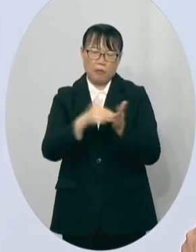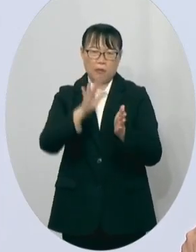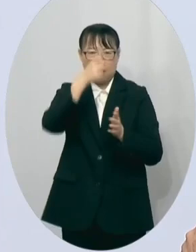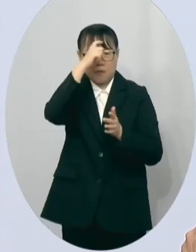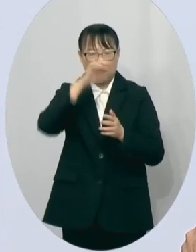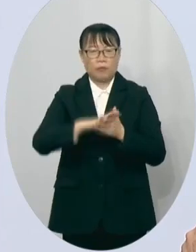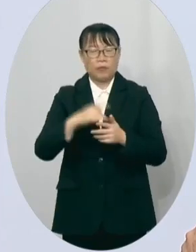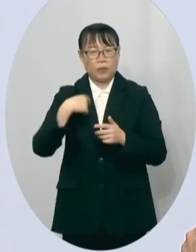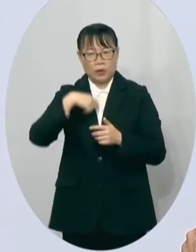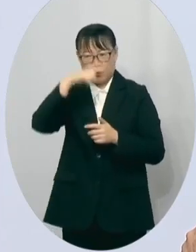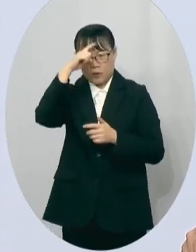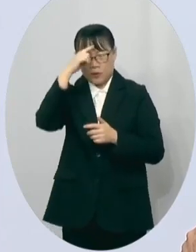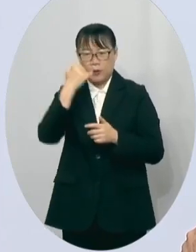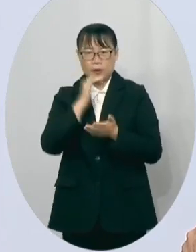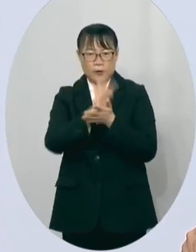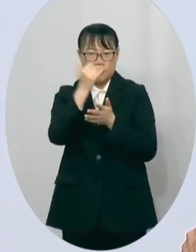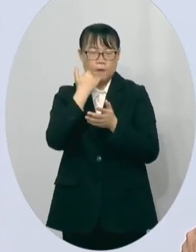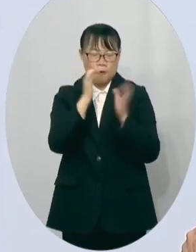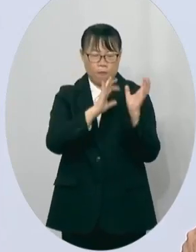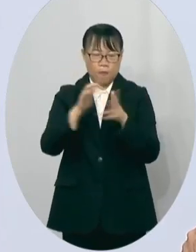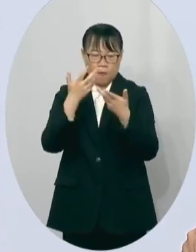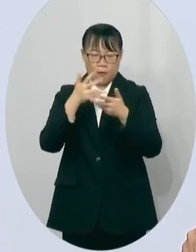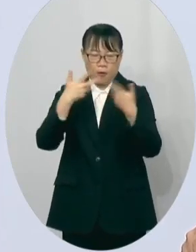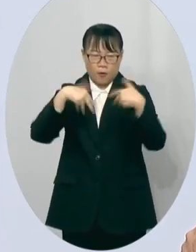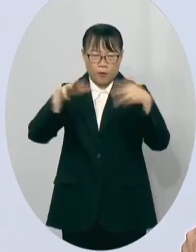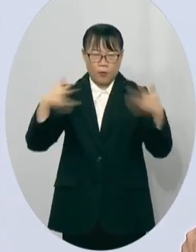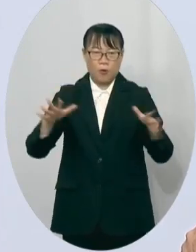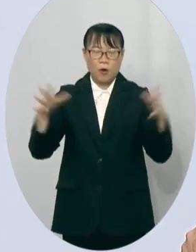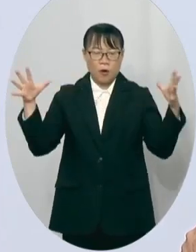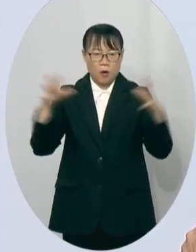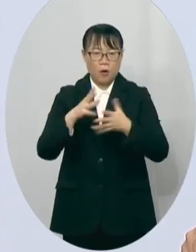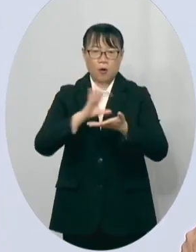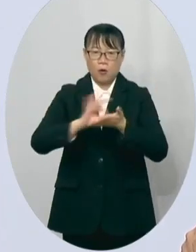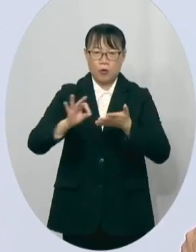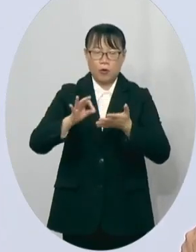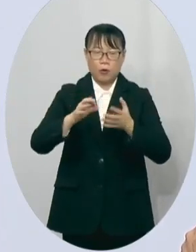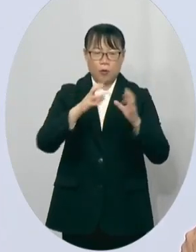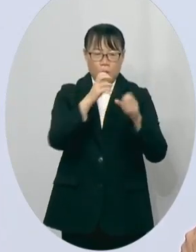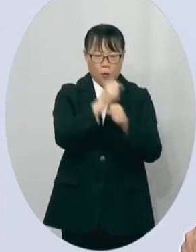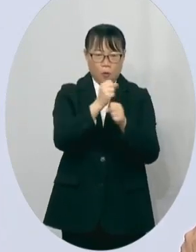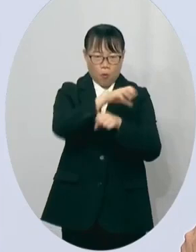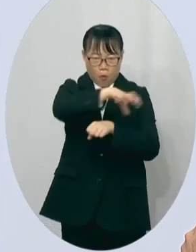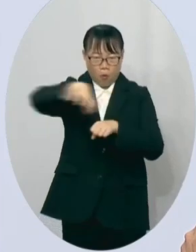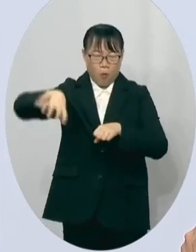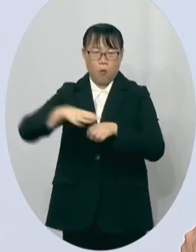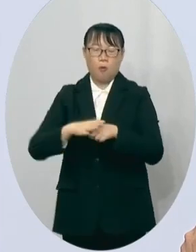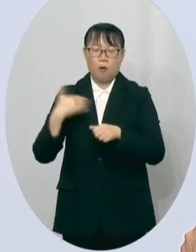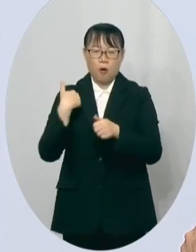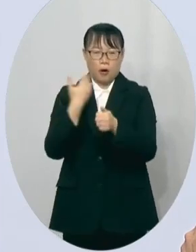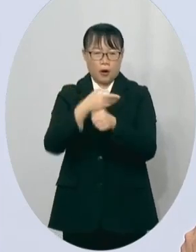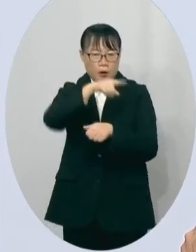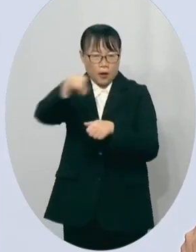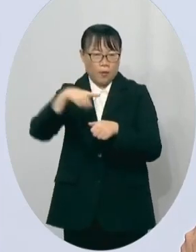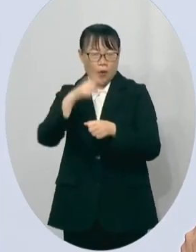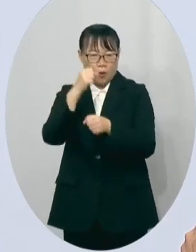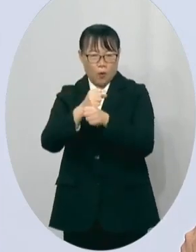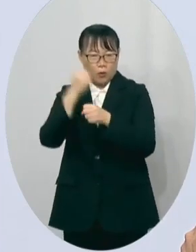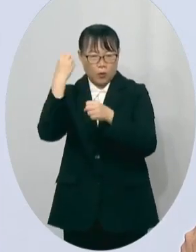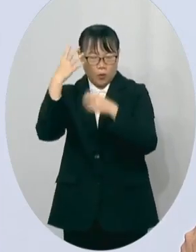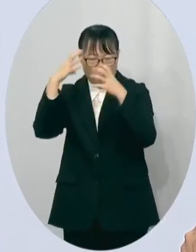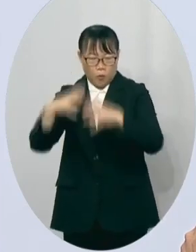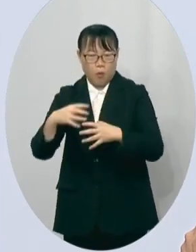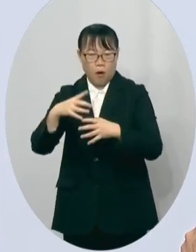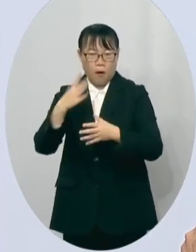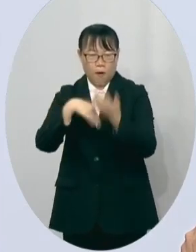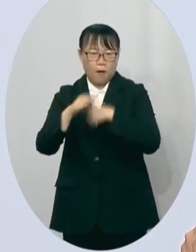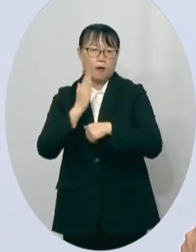设立更多的共享办公室让青年朋友在这个城市的创业更加的容易那我想这个是我们